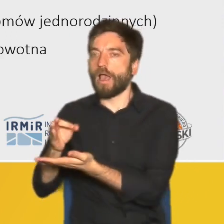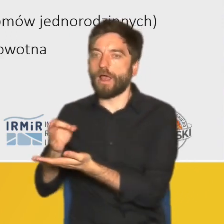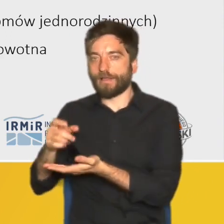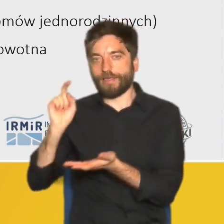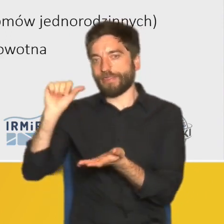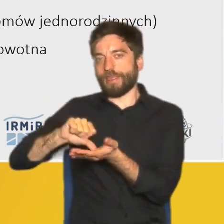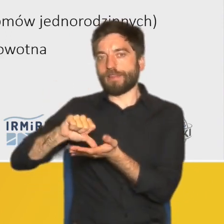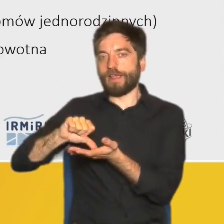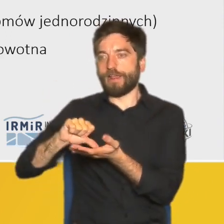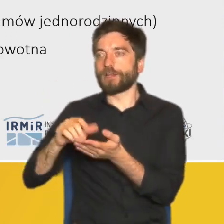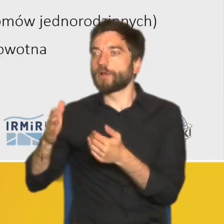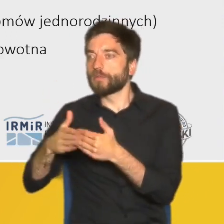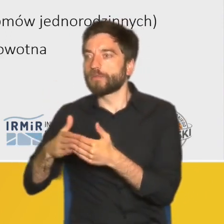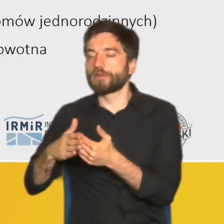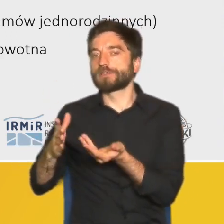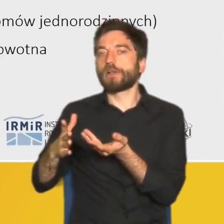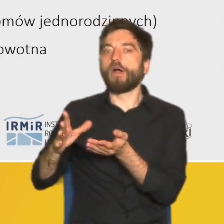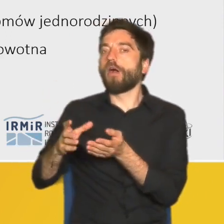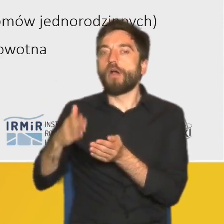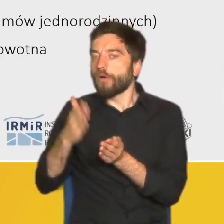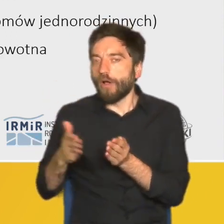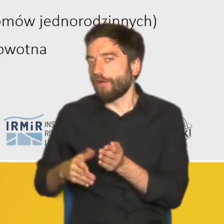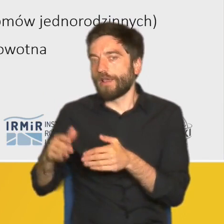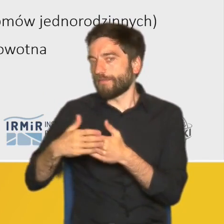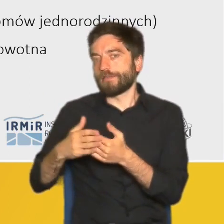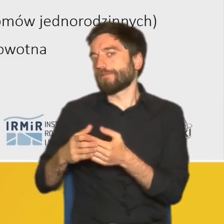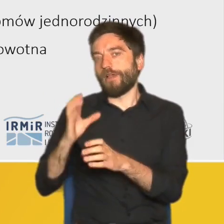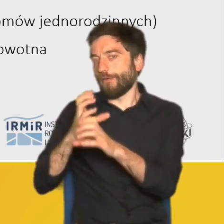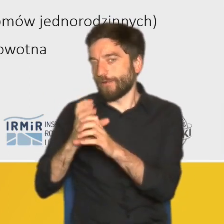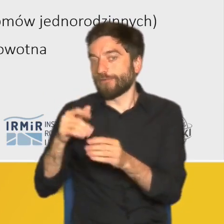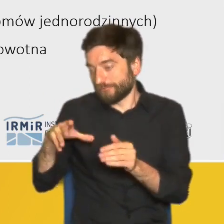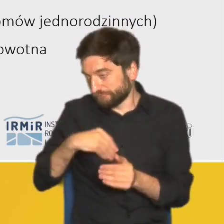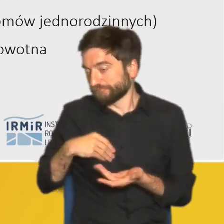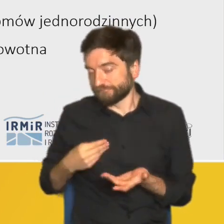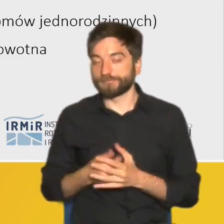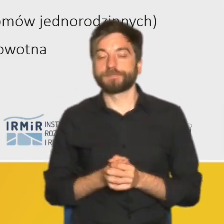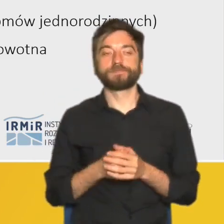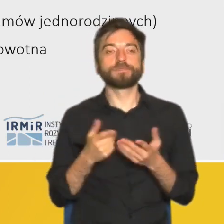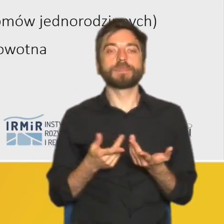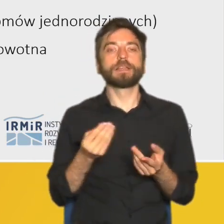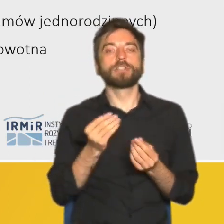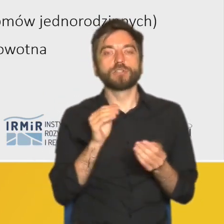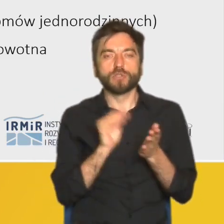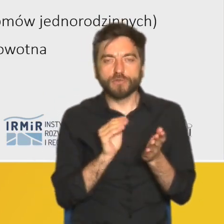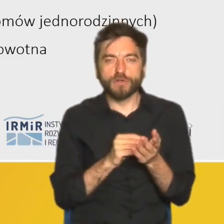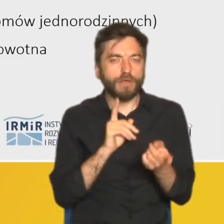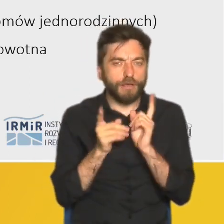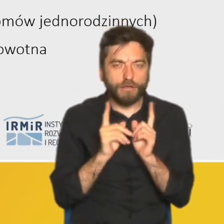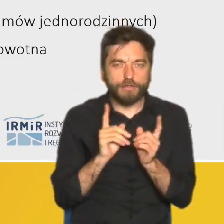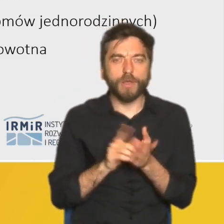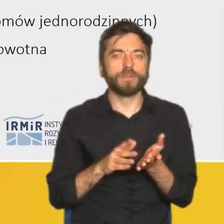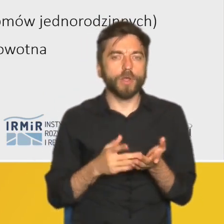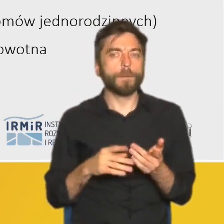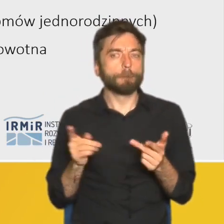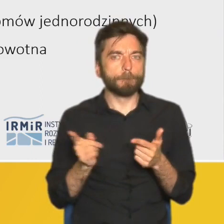pętli albo na uklepanej ziemi w pobliżu stacji kolejki. Dalej, z doświadczeń rozmowców wynika, że wbrew pierwotnym oczekiwaniom